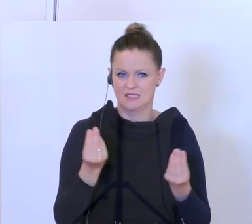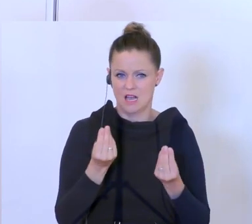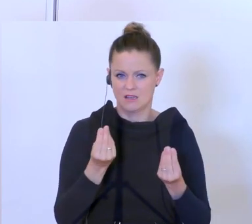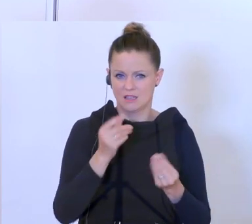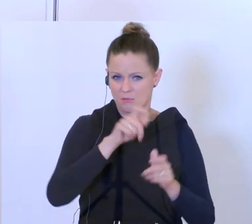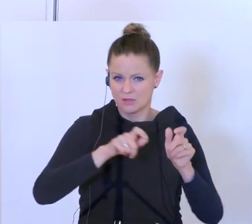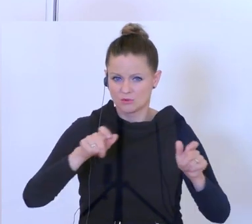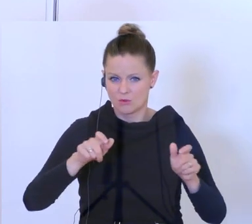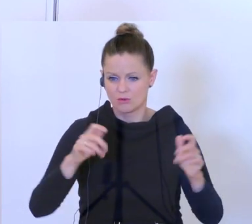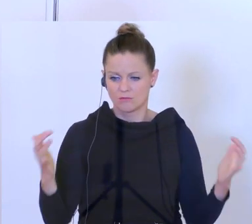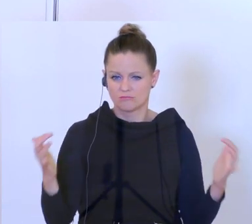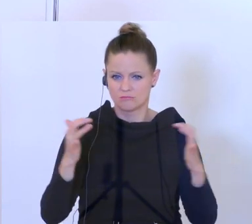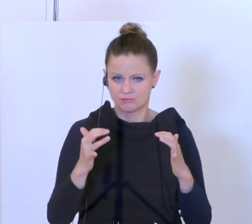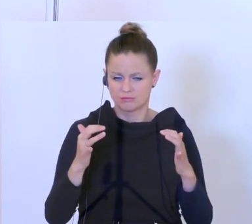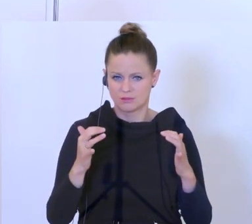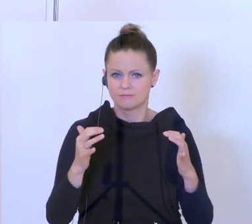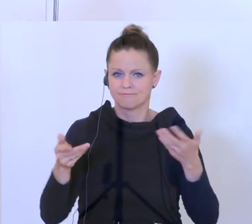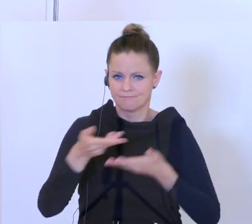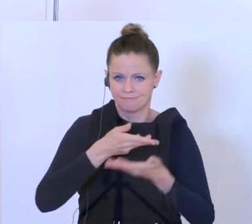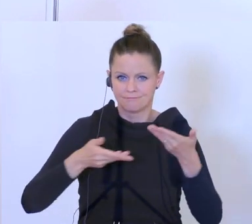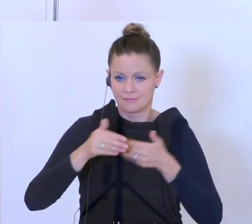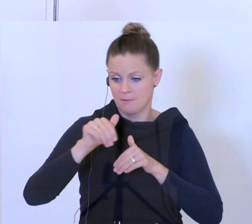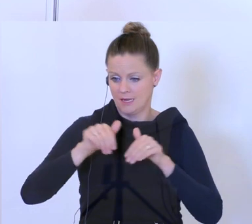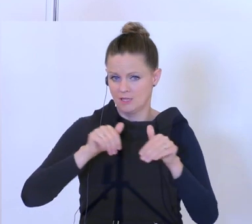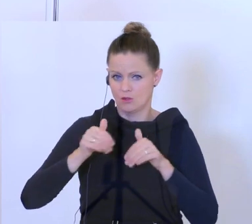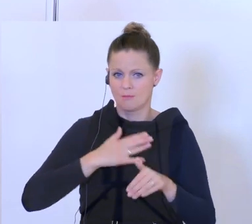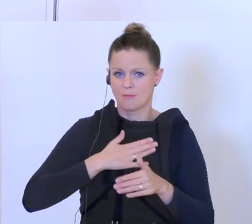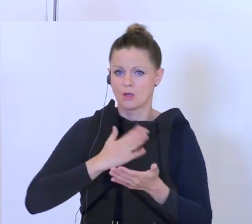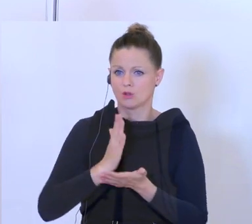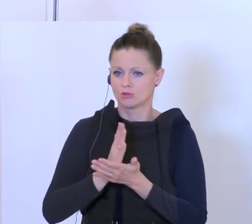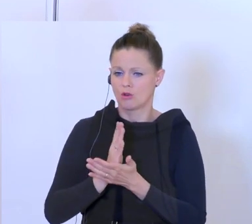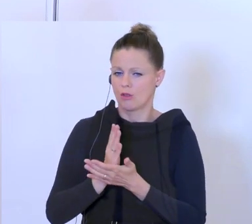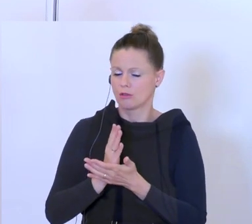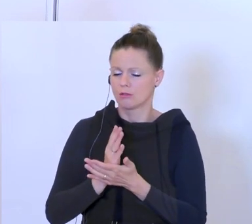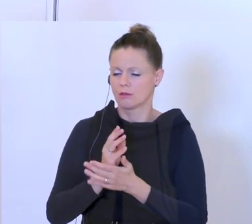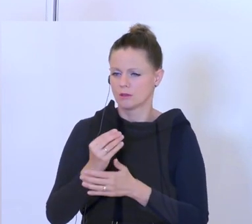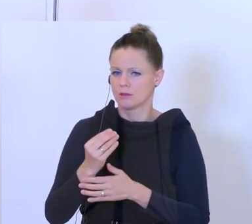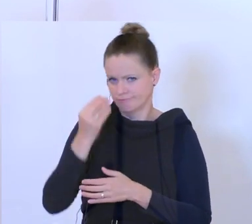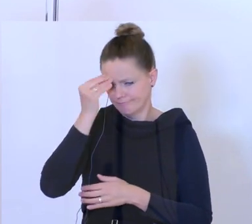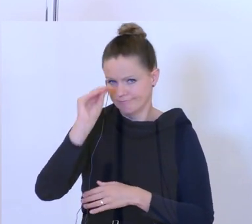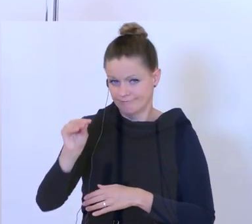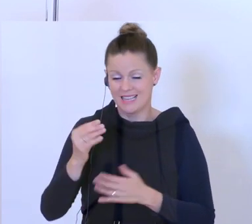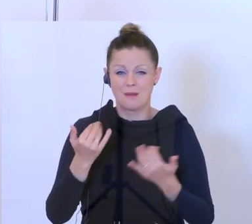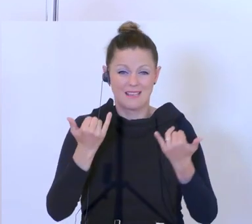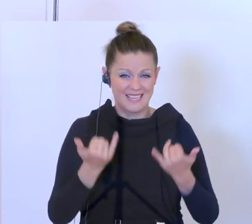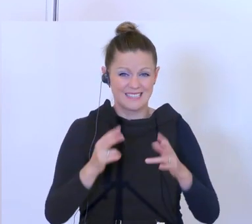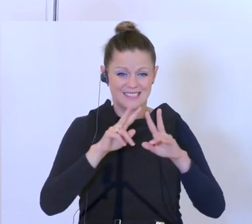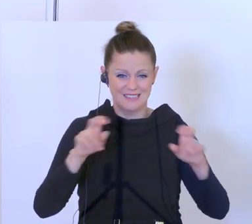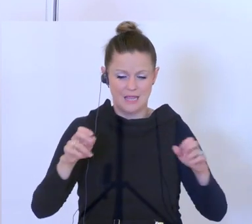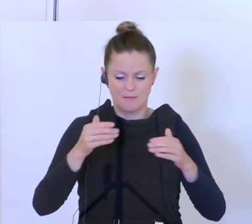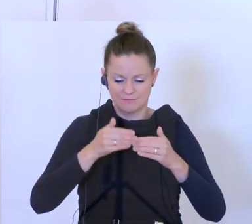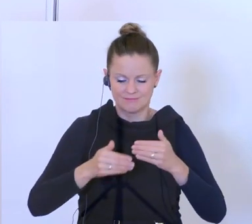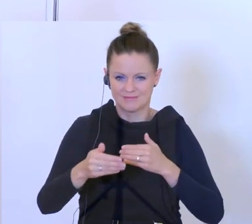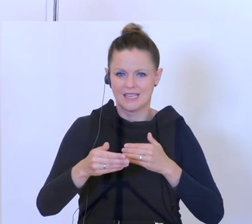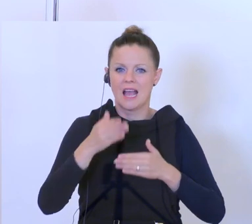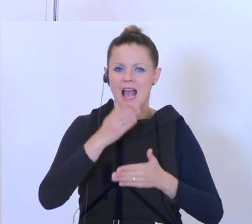holen. Das Ministerium bei mir ist diesbezüglich schon angewiesen. Aber noch einmal die Philosophie, es geht jetzt auf ein halbes Jahr, das heißt